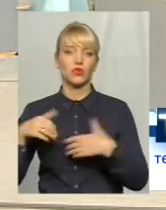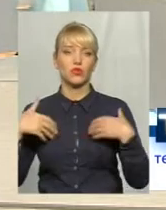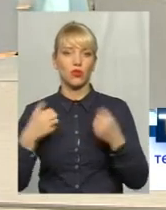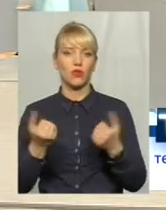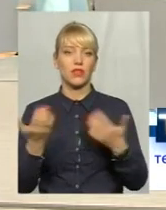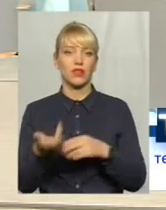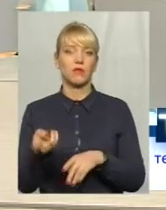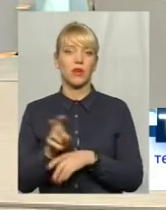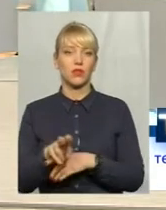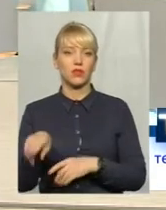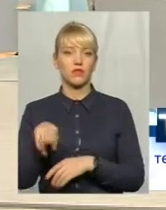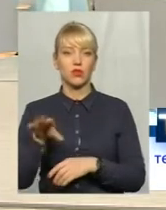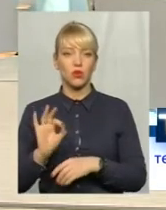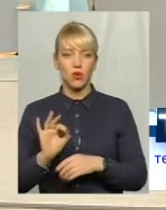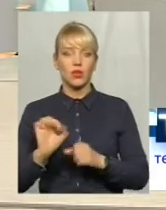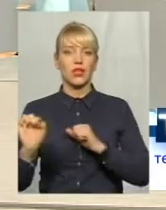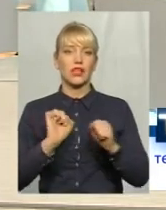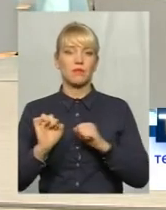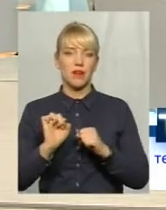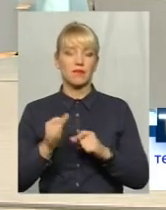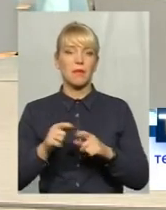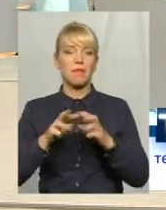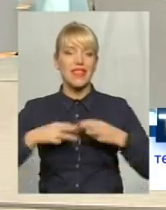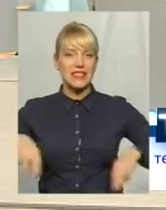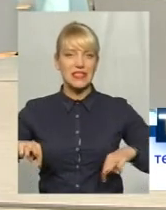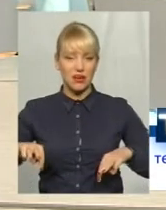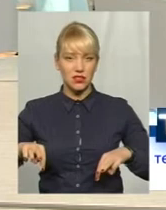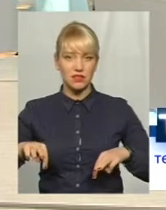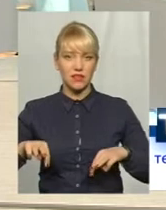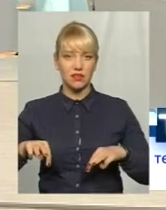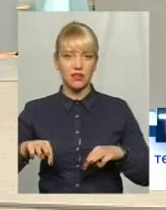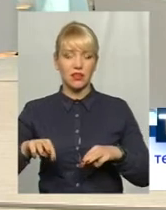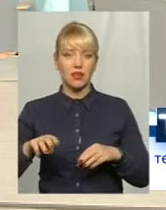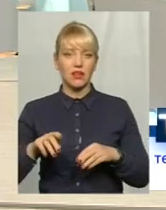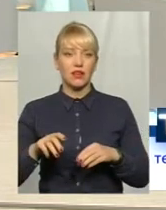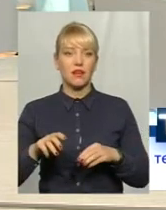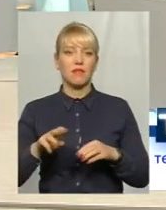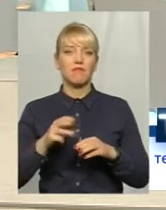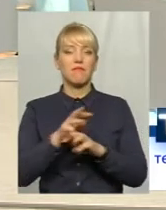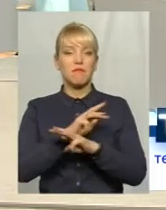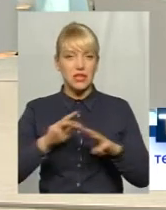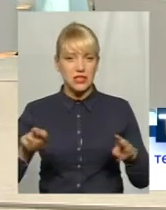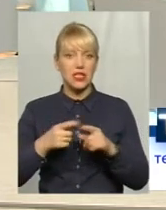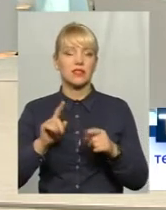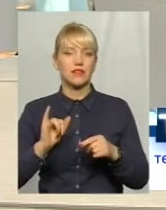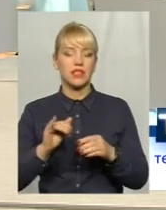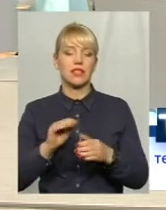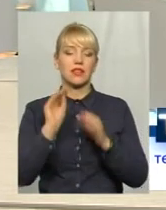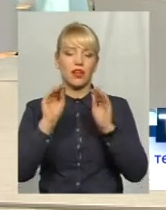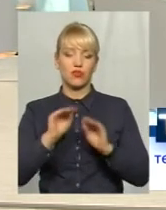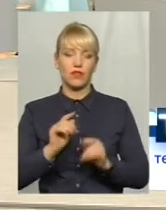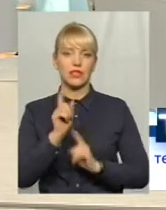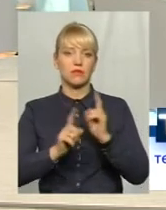до керма міністерства, він декларував зміни, але, як правило, далі